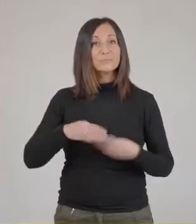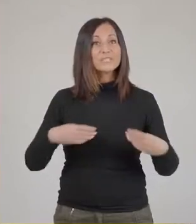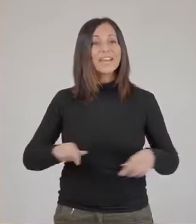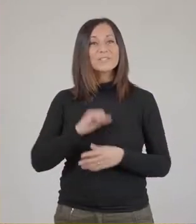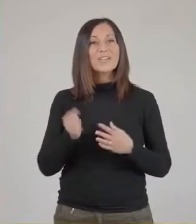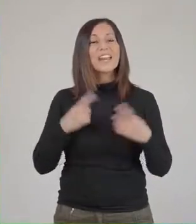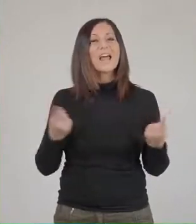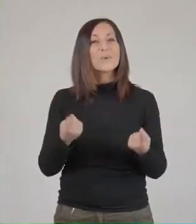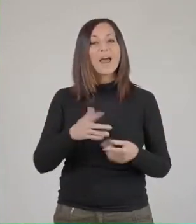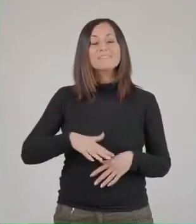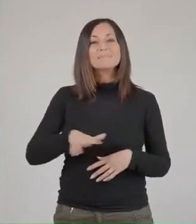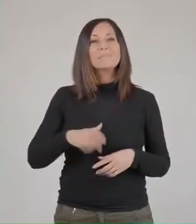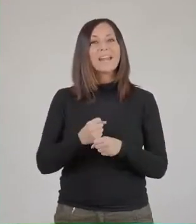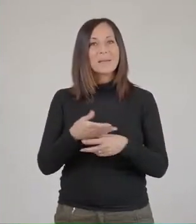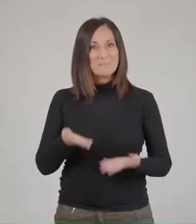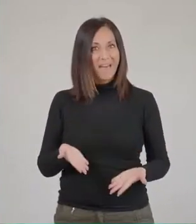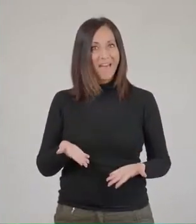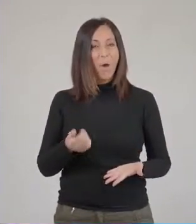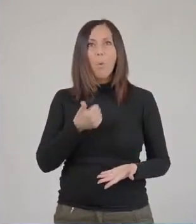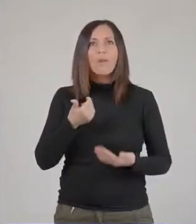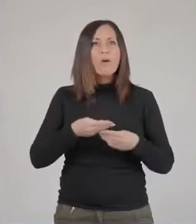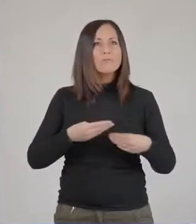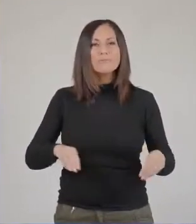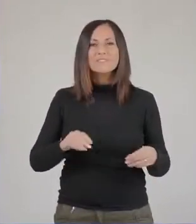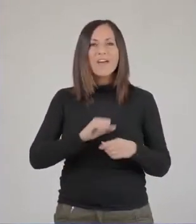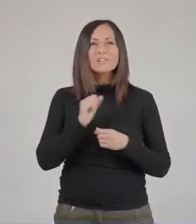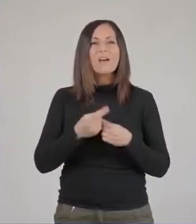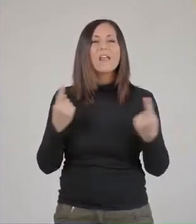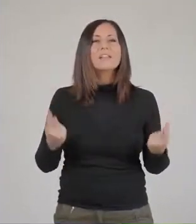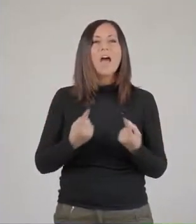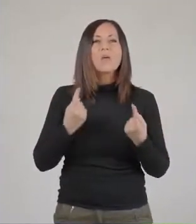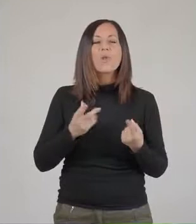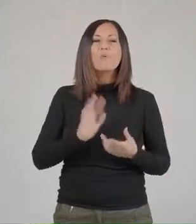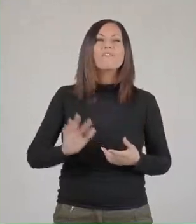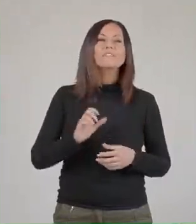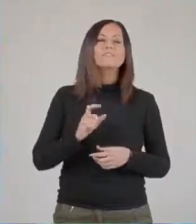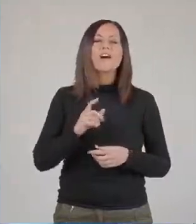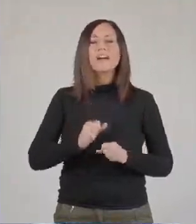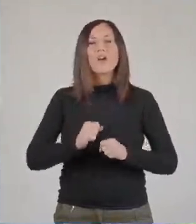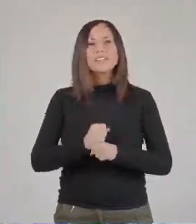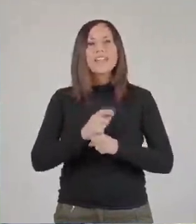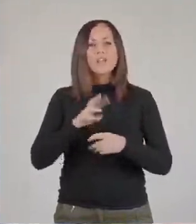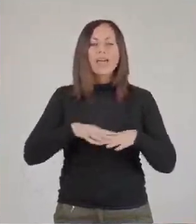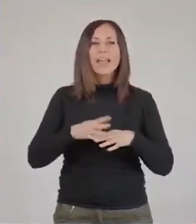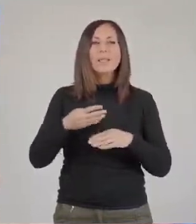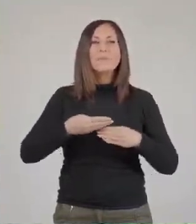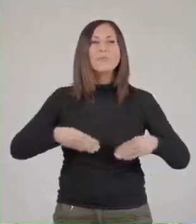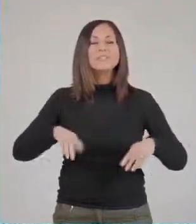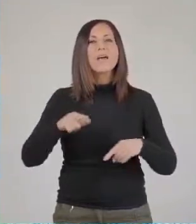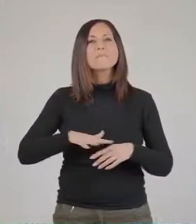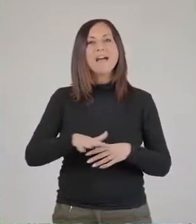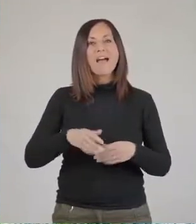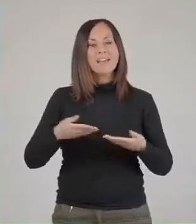Siamo nel Museo di Storia Naturale della Maremma, l'unico museo di storia naturale della provincia di Grosseto e quindi della rete